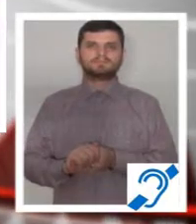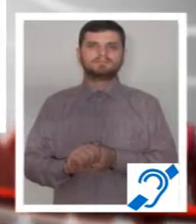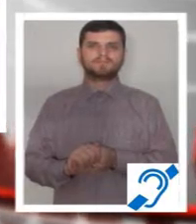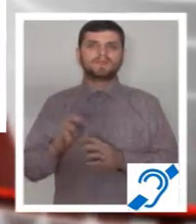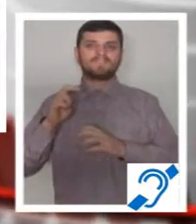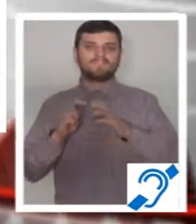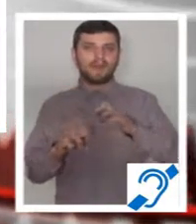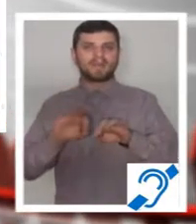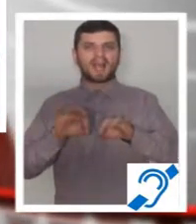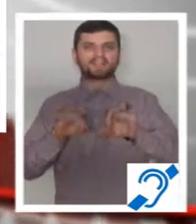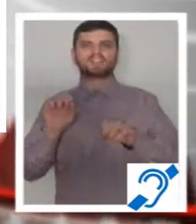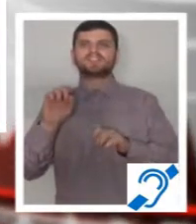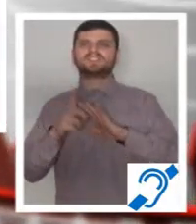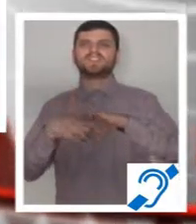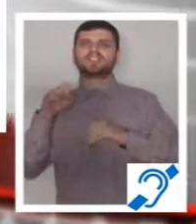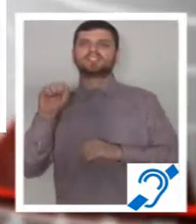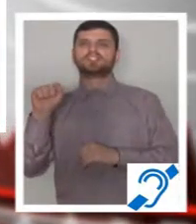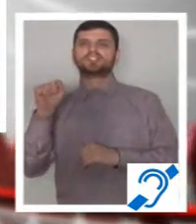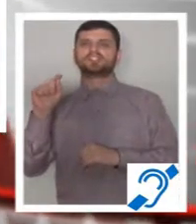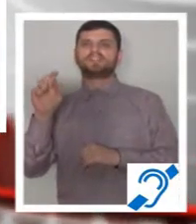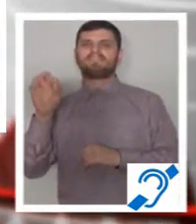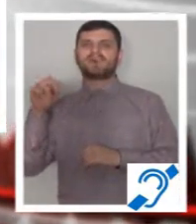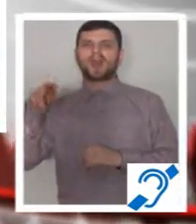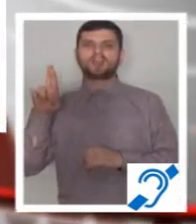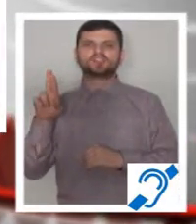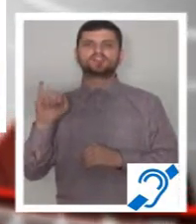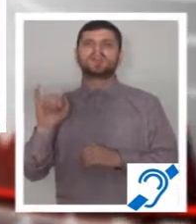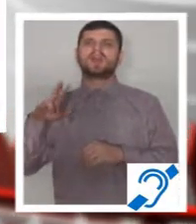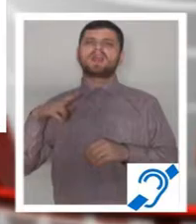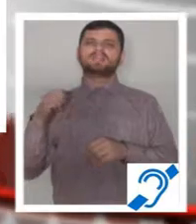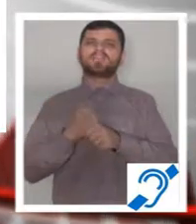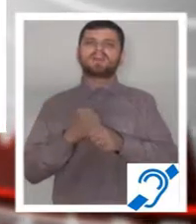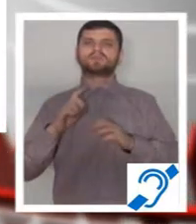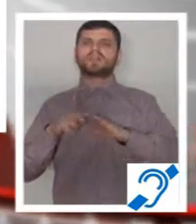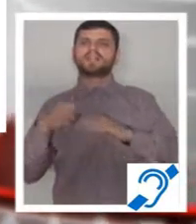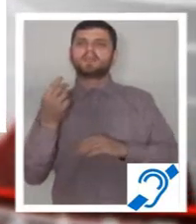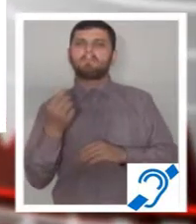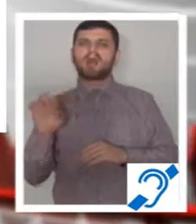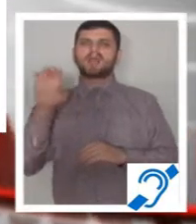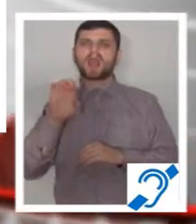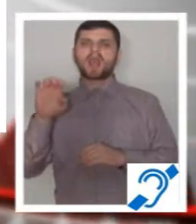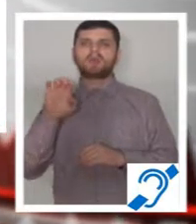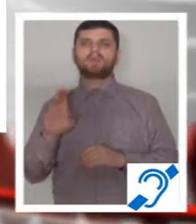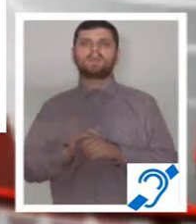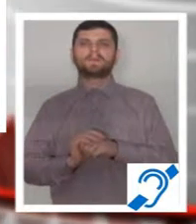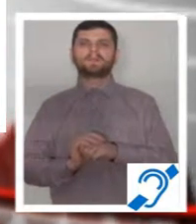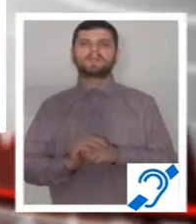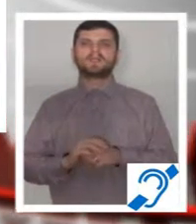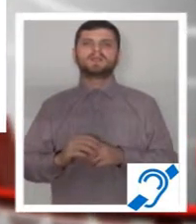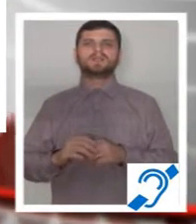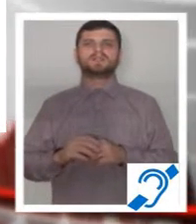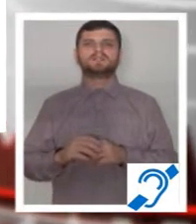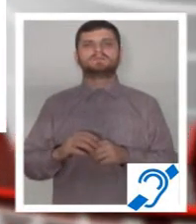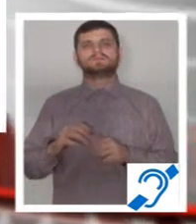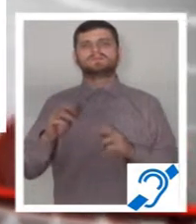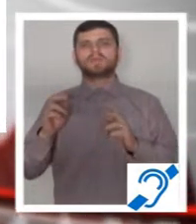Fabrica de mezeluri de la Ștefănești este realizată din fonduri europene. Unitatea avea chiar și un sistem de pompe în caz de incendiu, numai că tabloul